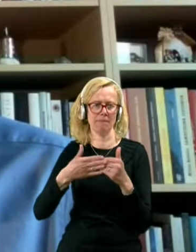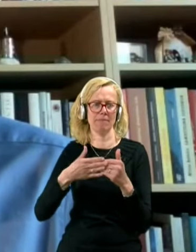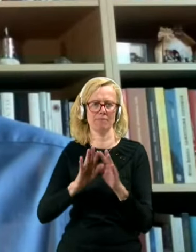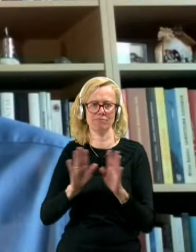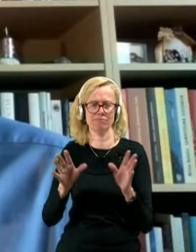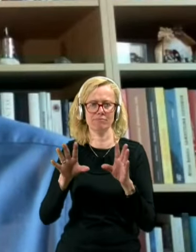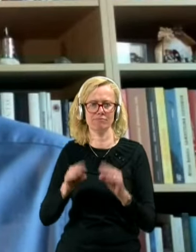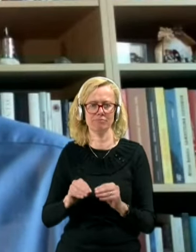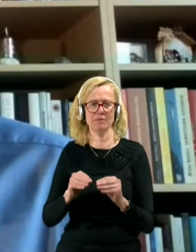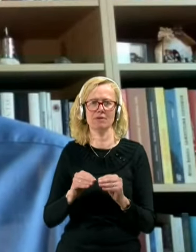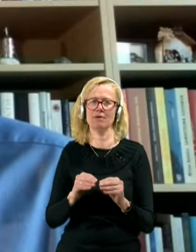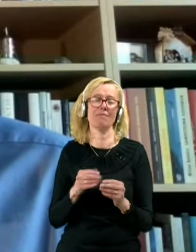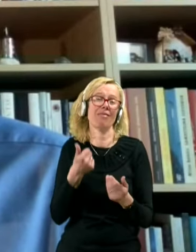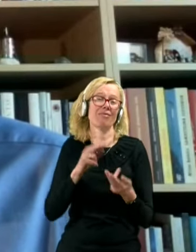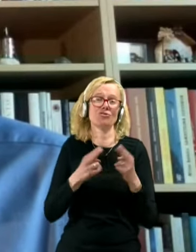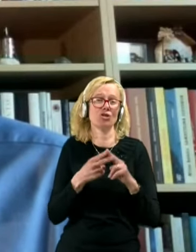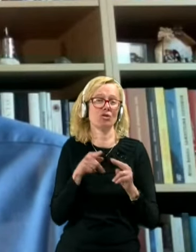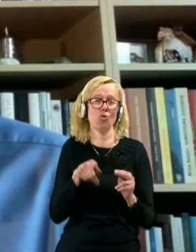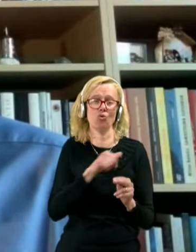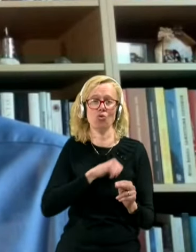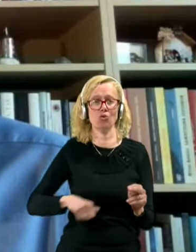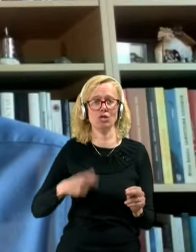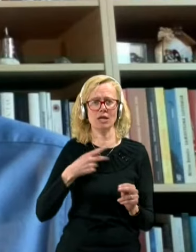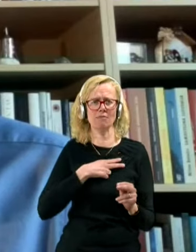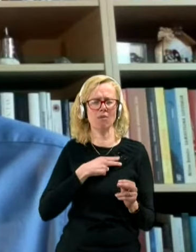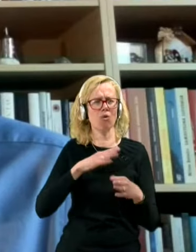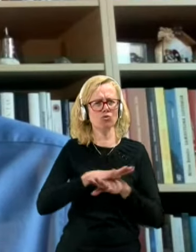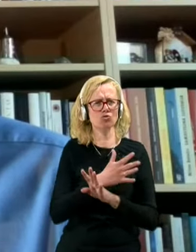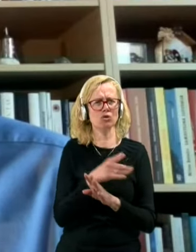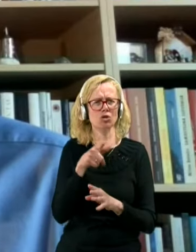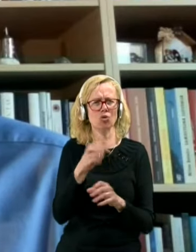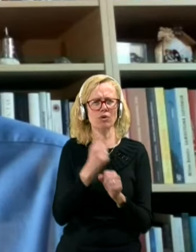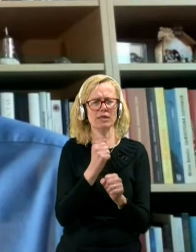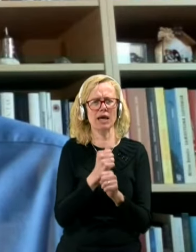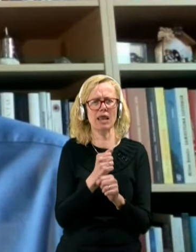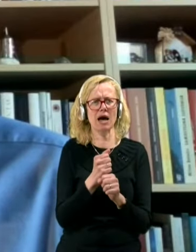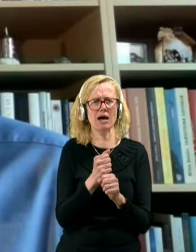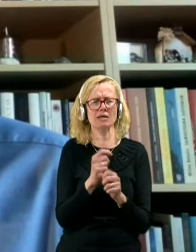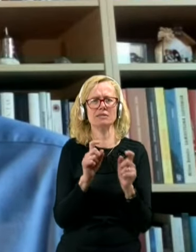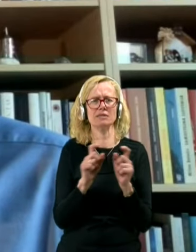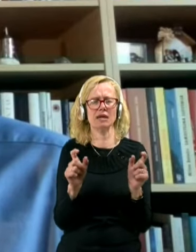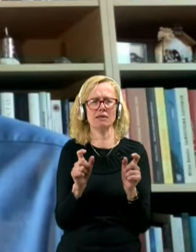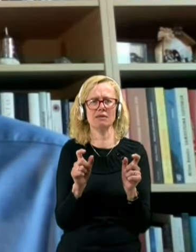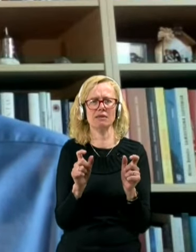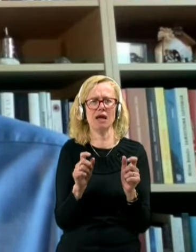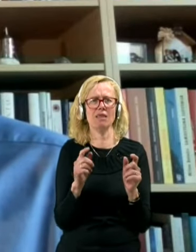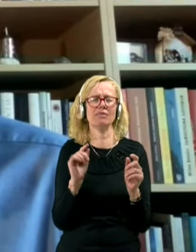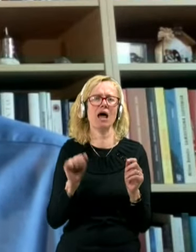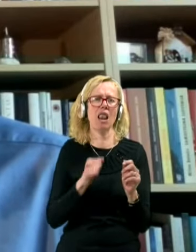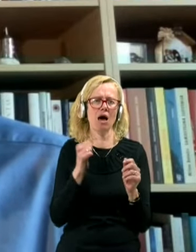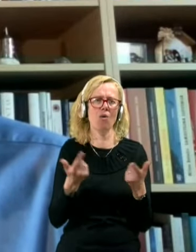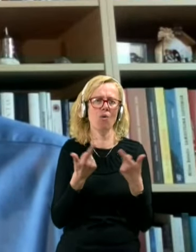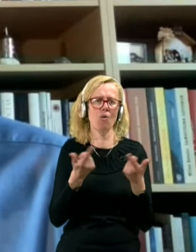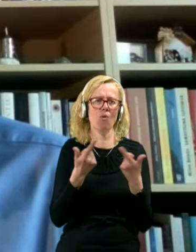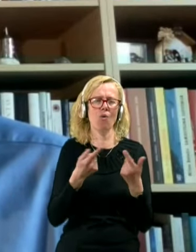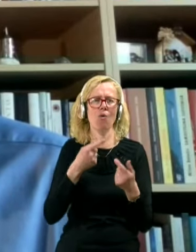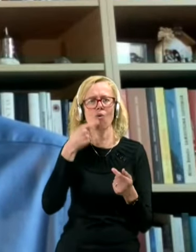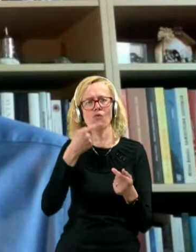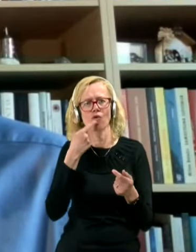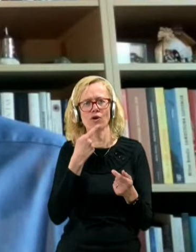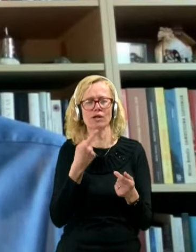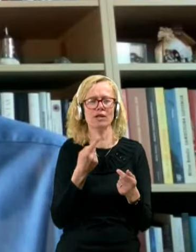na nek način noče. Imam čutek, da se to dela iz tem namenom, da se lahko govori in potencira, da ta